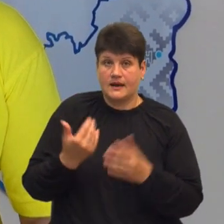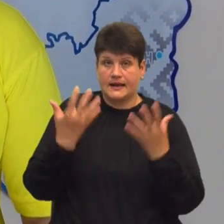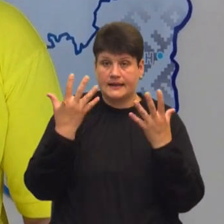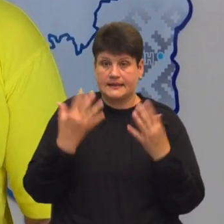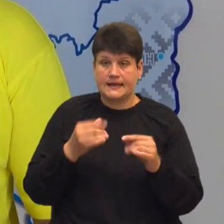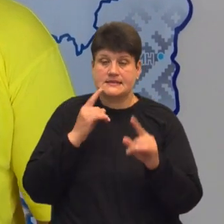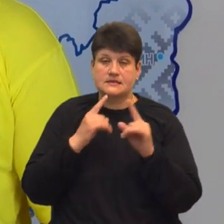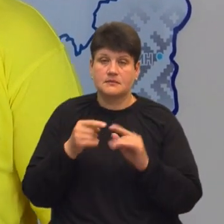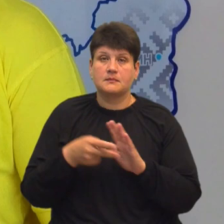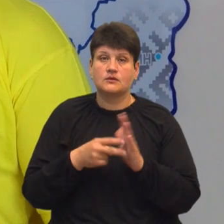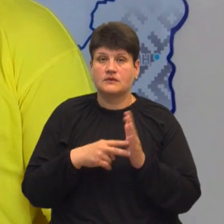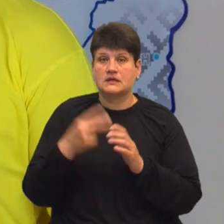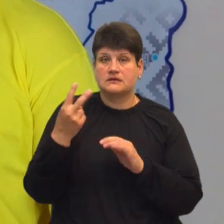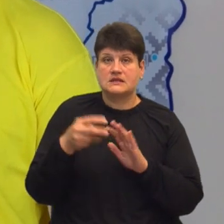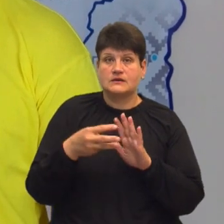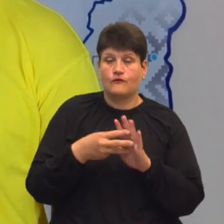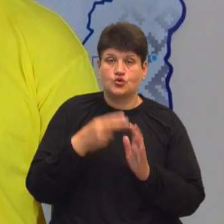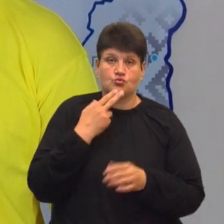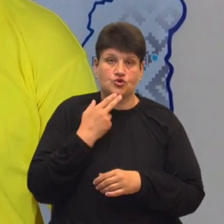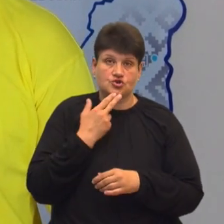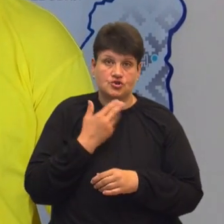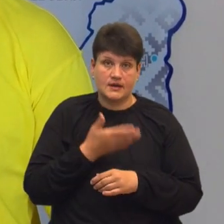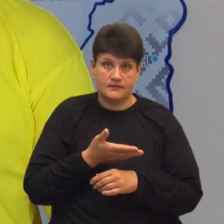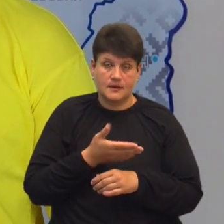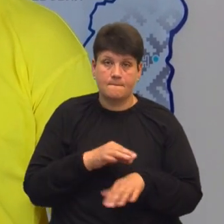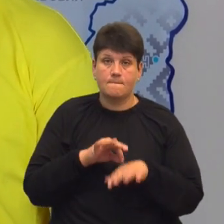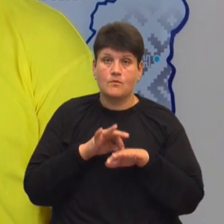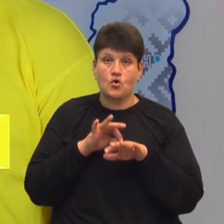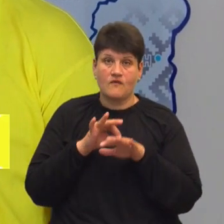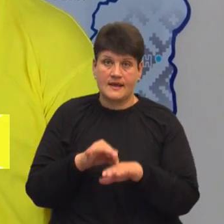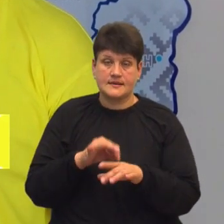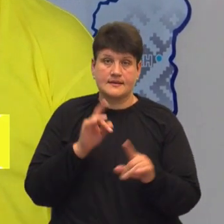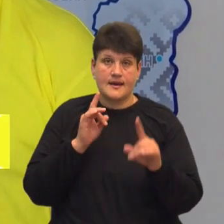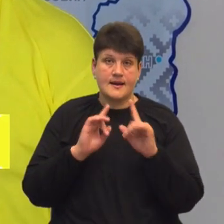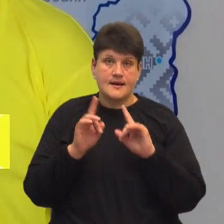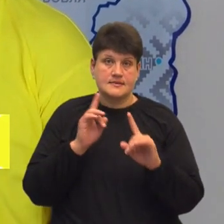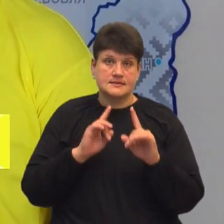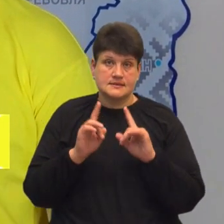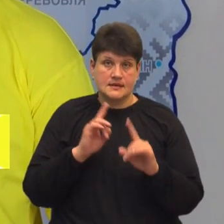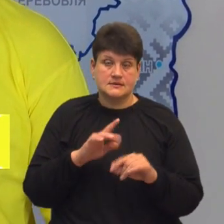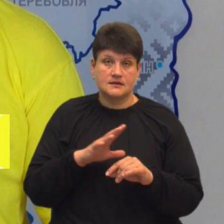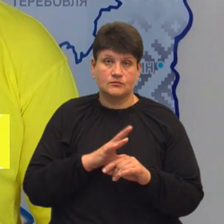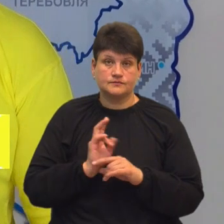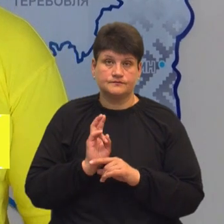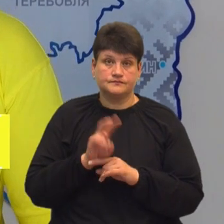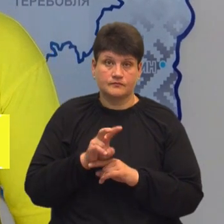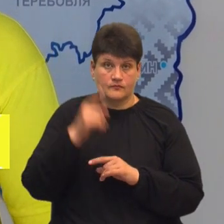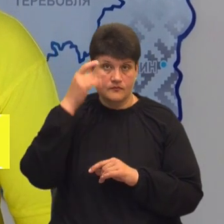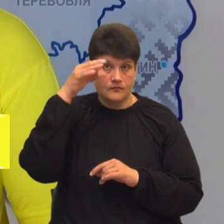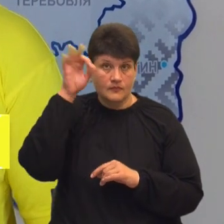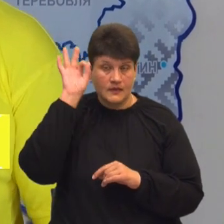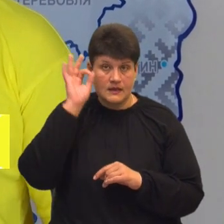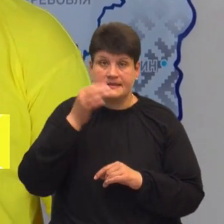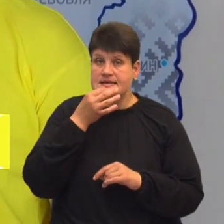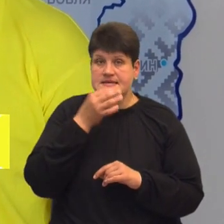планували 28 червня проведення сесії, відбувся візит правоохоронців. Не